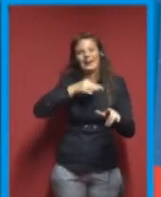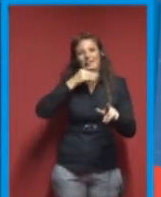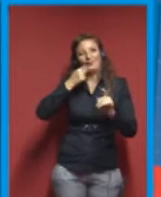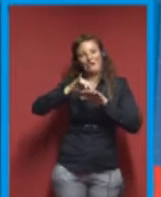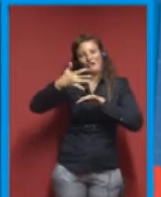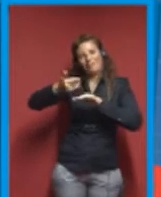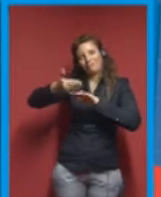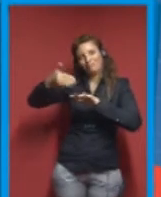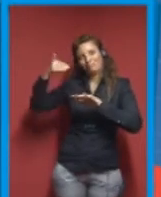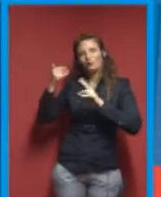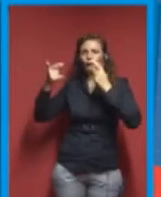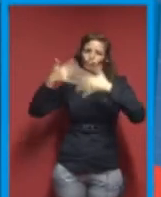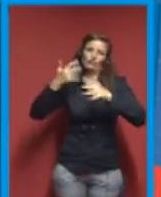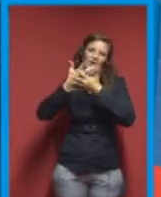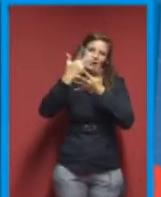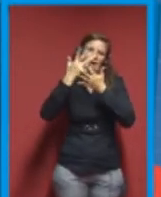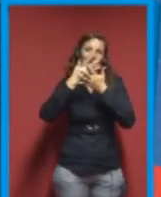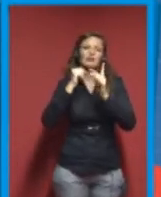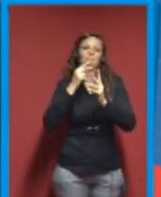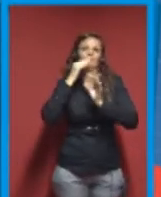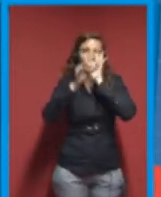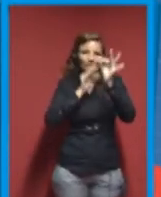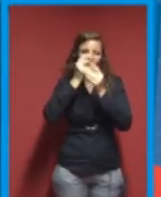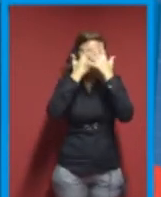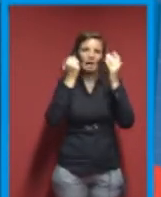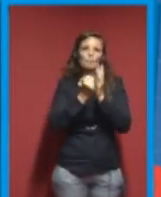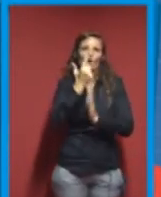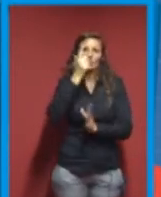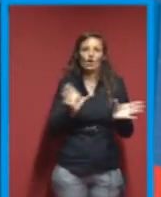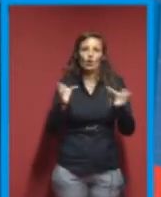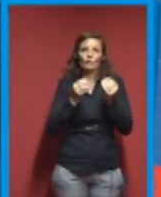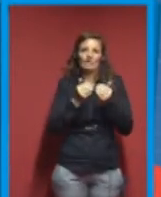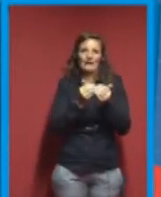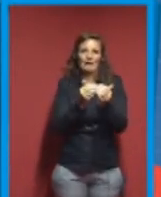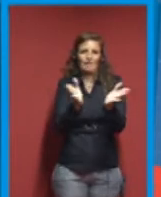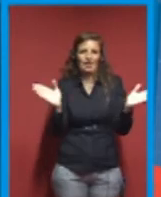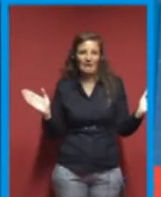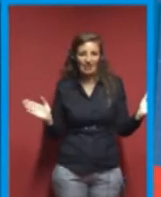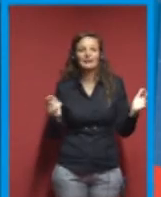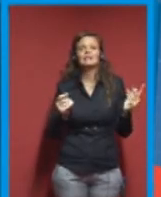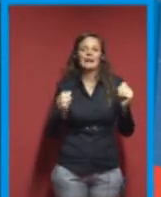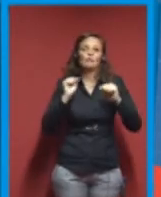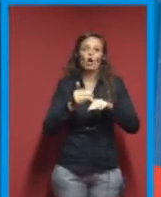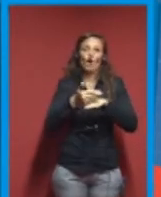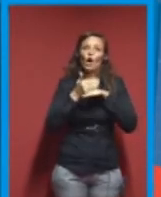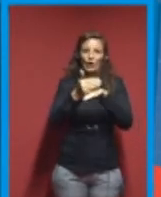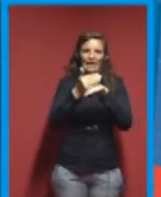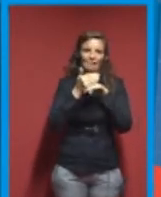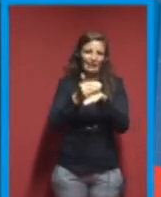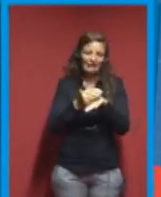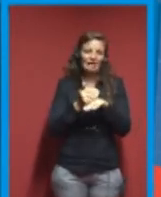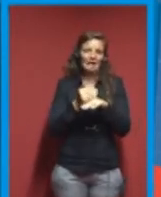parlato dell'importanza di avere questa comunità aperta in cui ci si possono condividere delle cose.